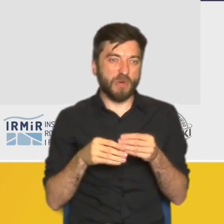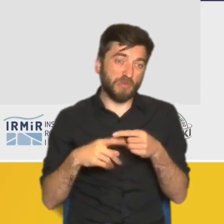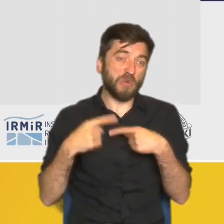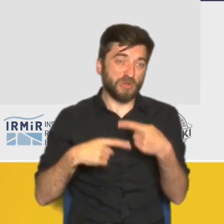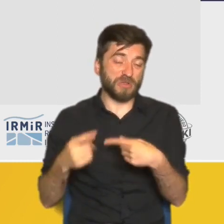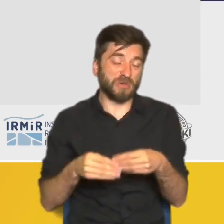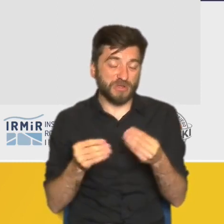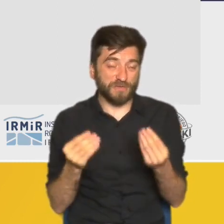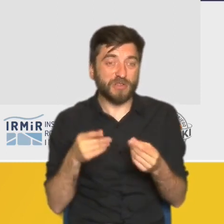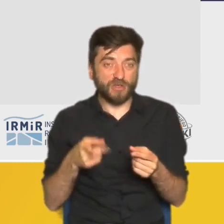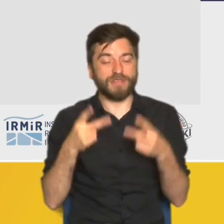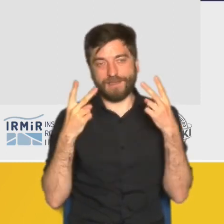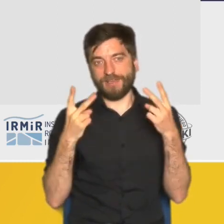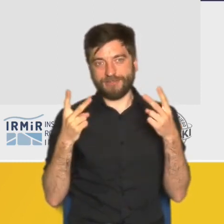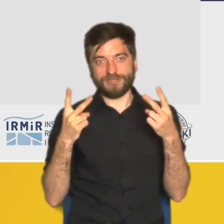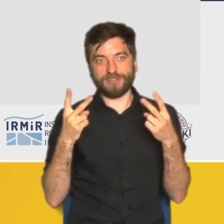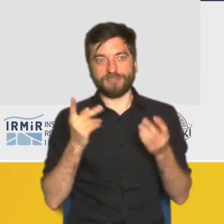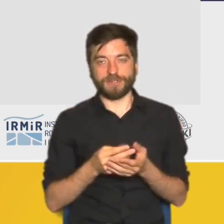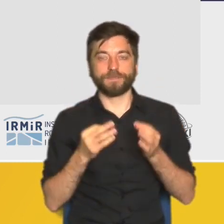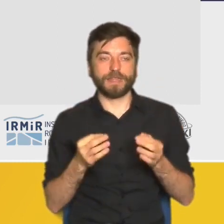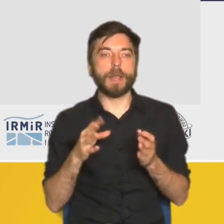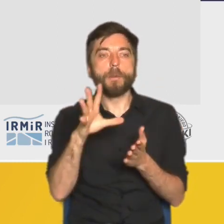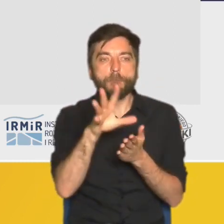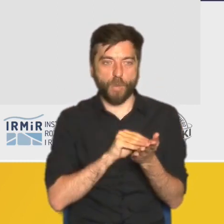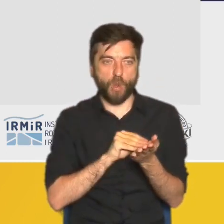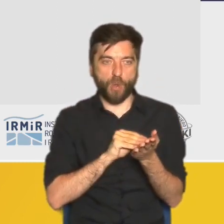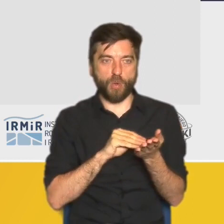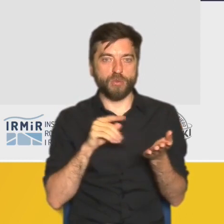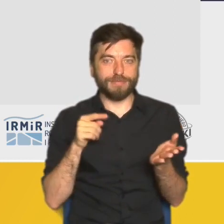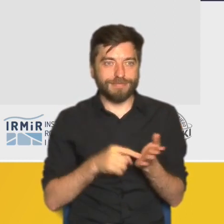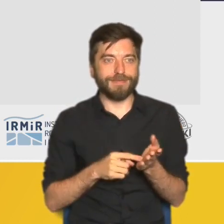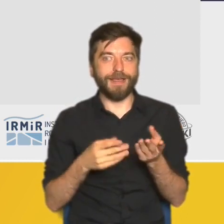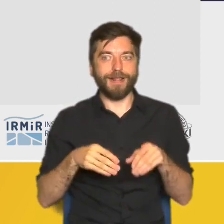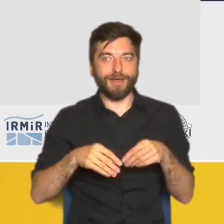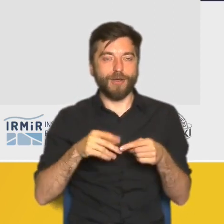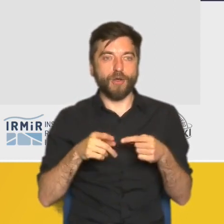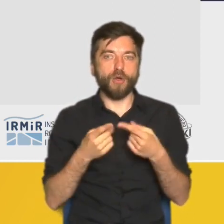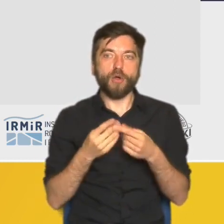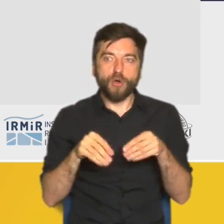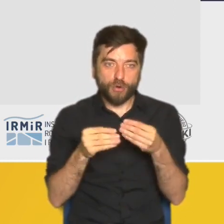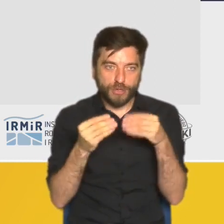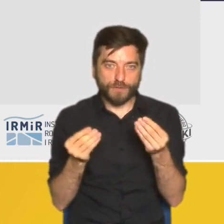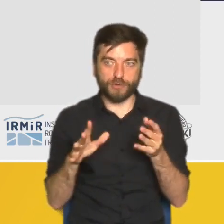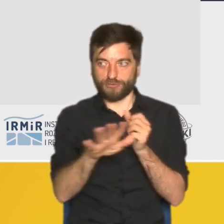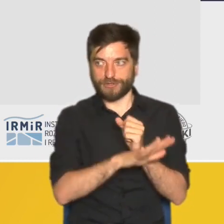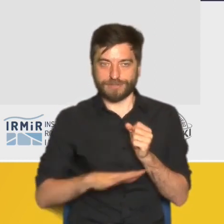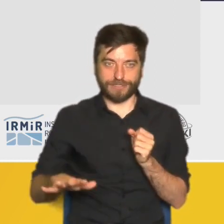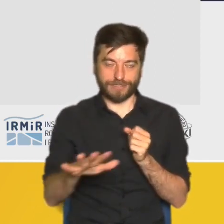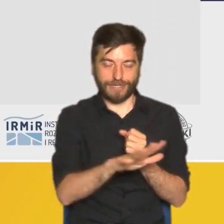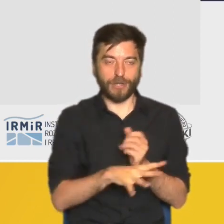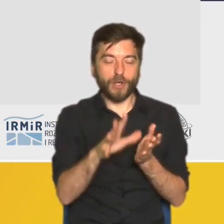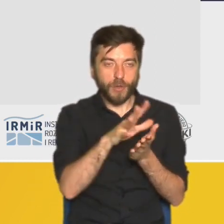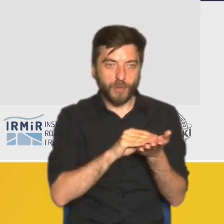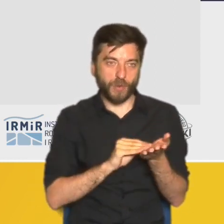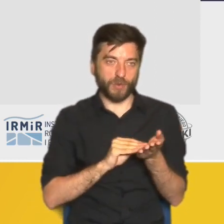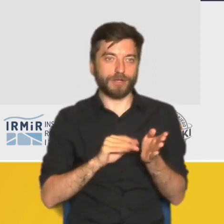dominują nasz model rozwoju przestrzennego i model urbanizacji.